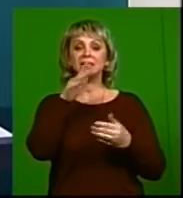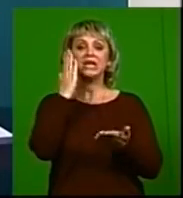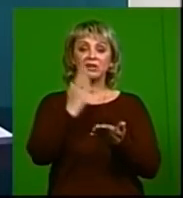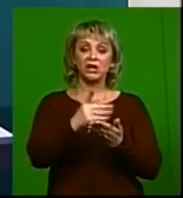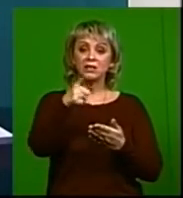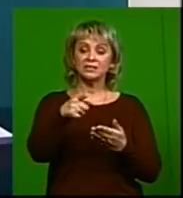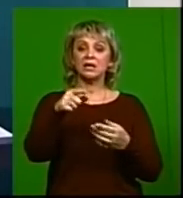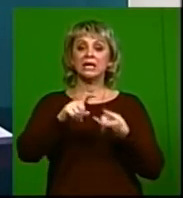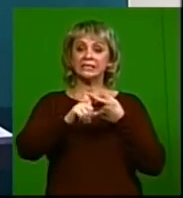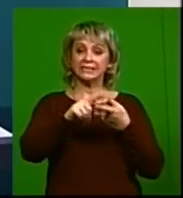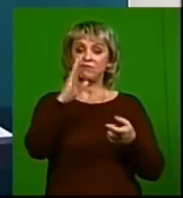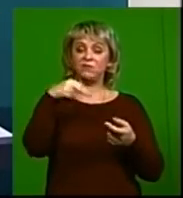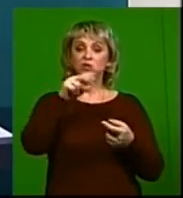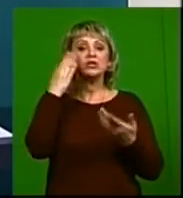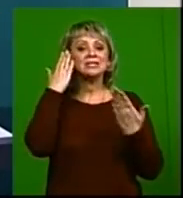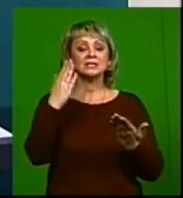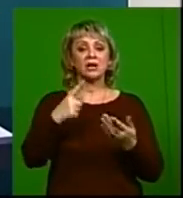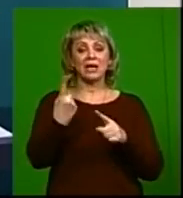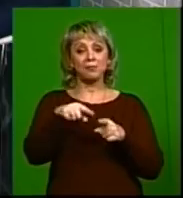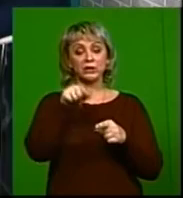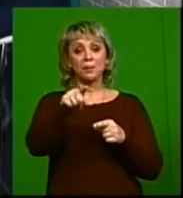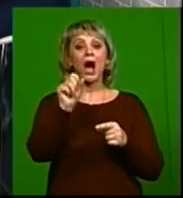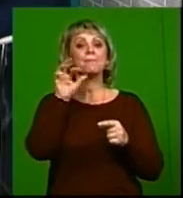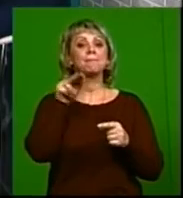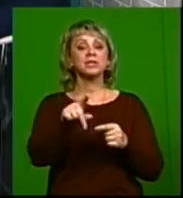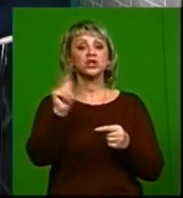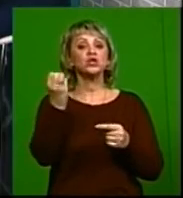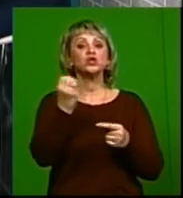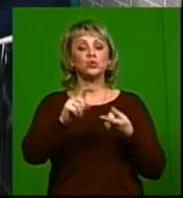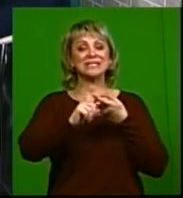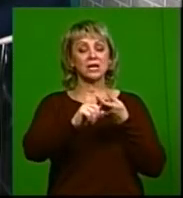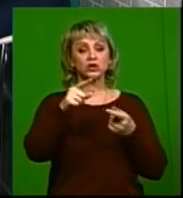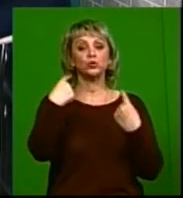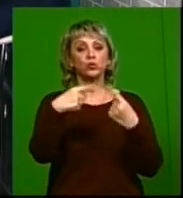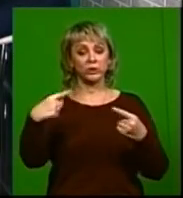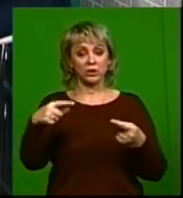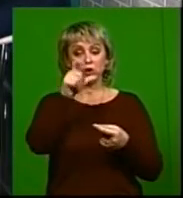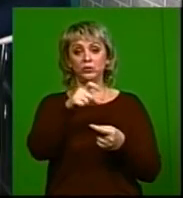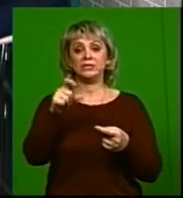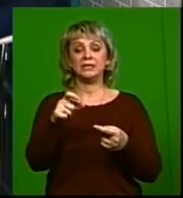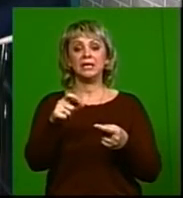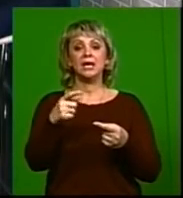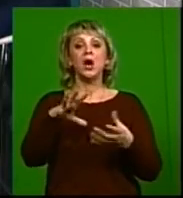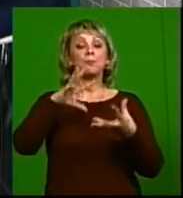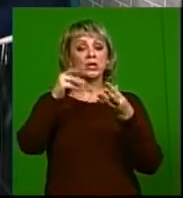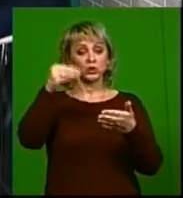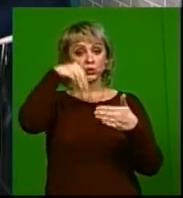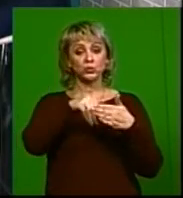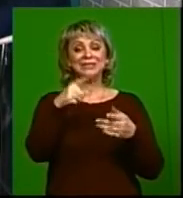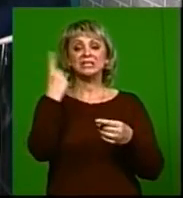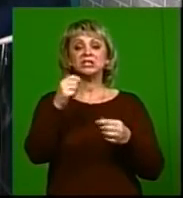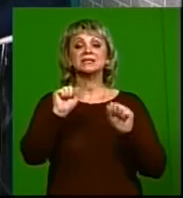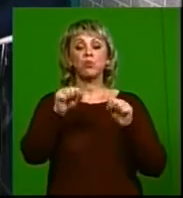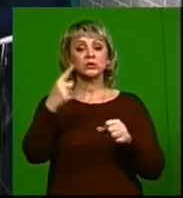носителем ВИЧ и не знать об этом. И что самое опасное, еще и заражать других. И заражать других. Да. То есть по сути, единственный способ